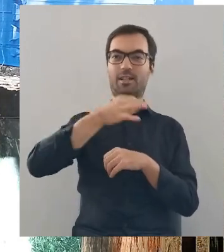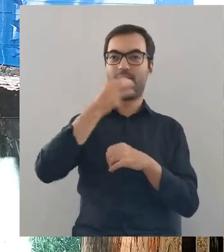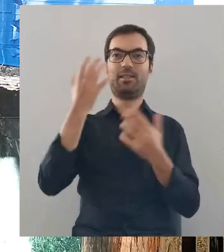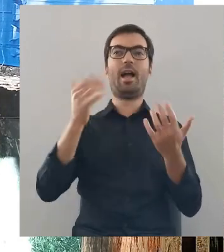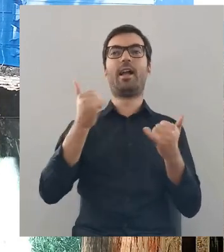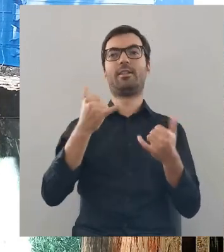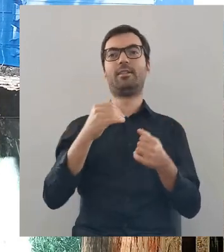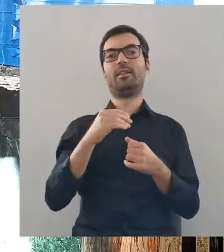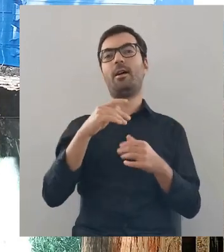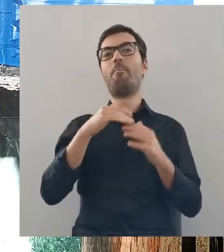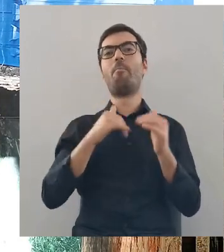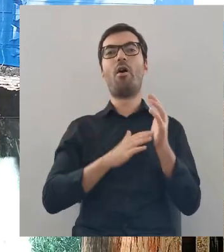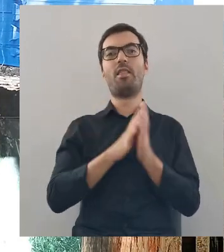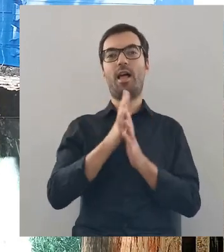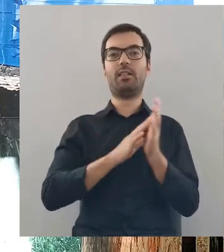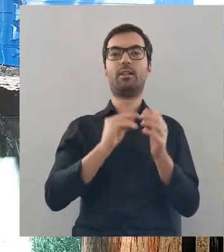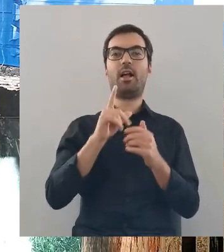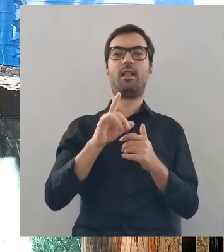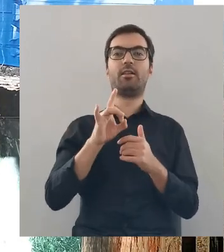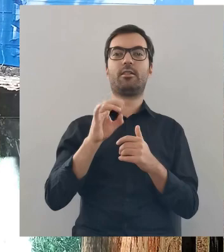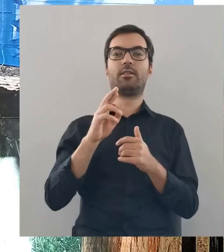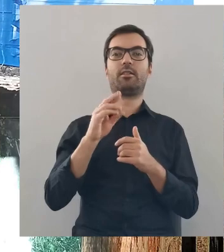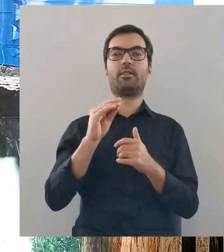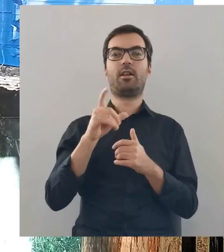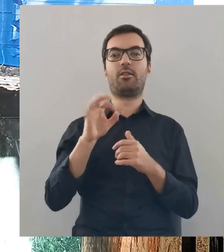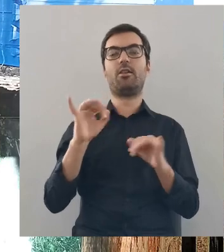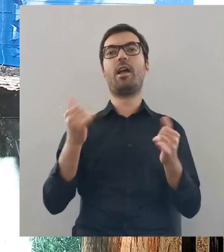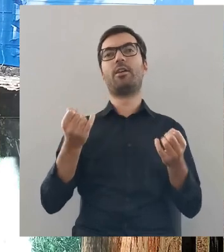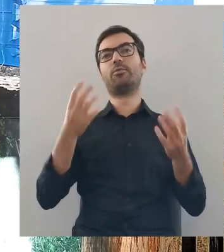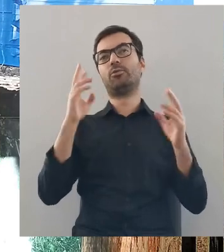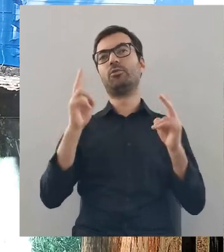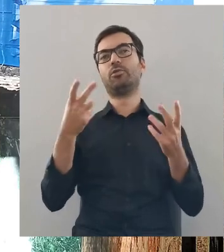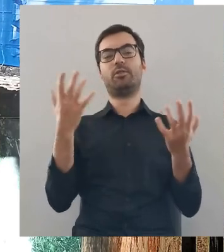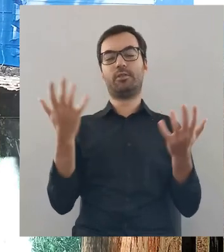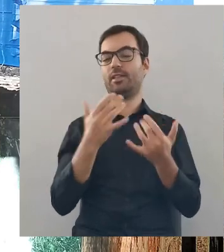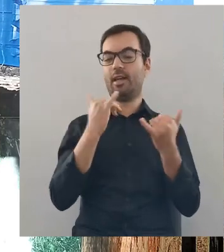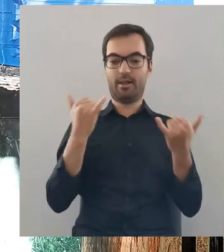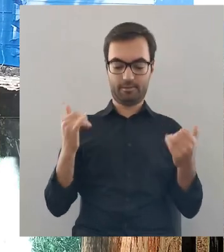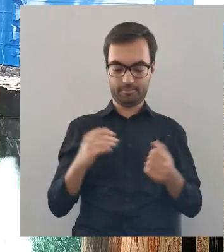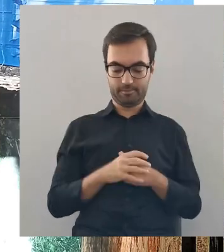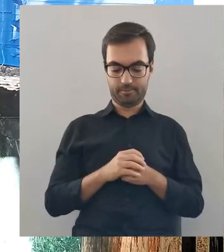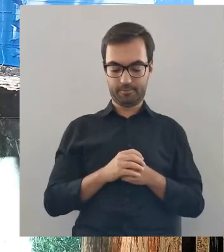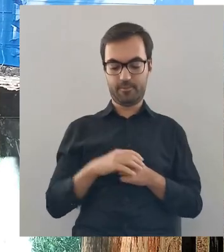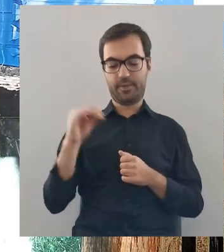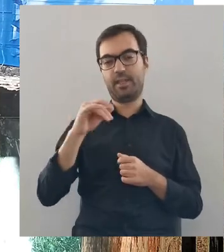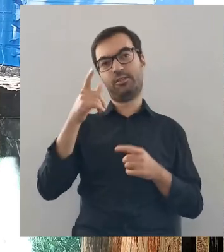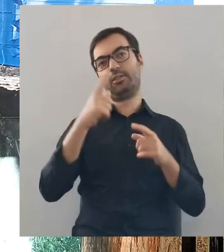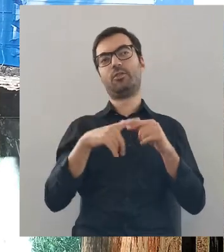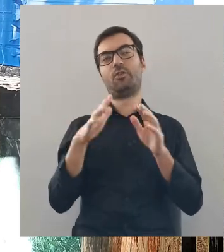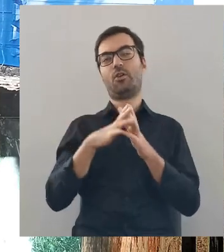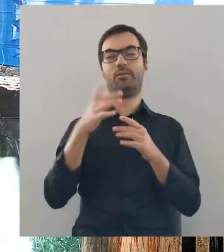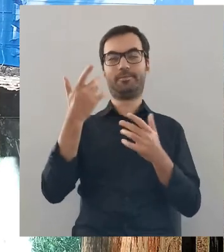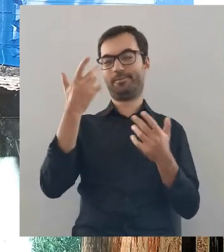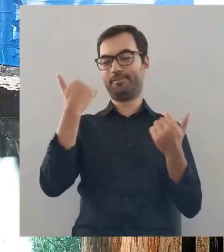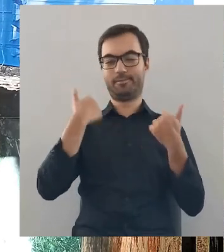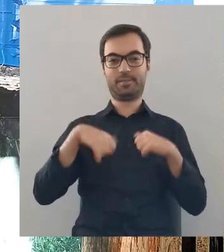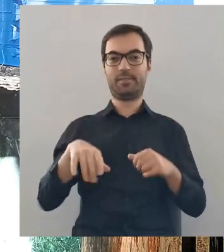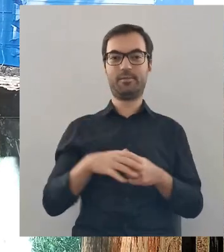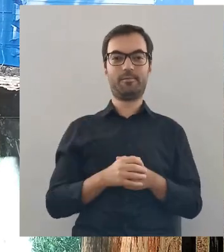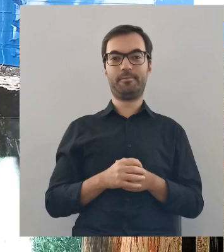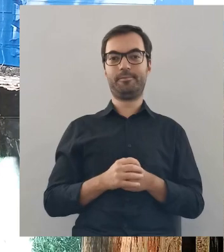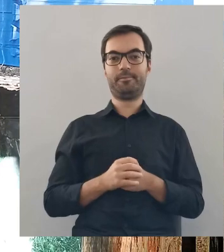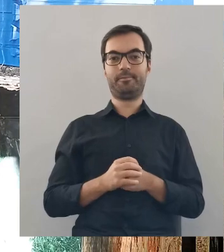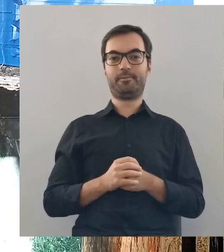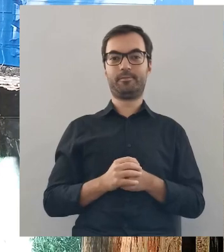mądrzejsi i wiedzą lepiej, gdzież tu na Podlasiu El Greco, no jakim cudem, skąd, gdzie i jak, i jeszcze wisie sobie na